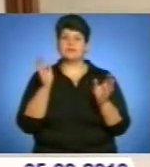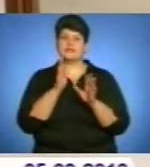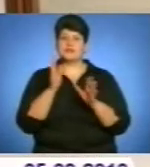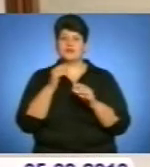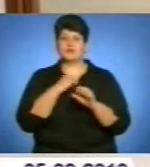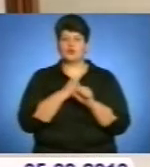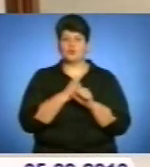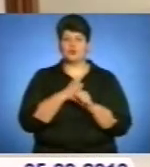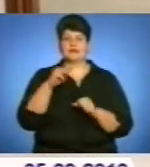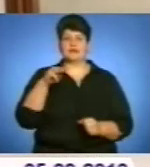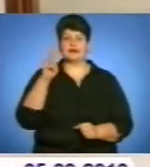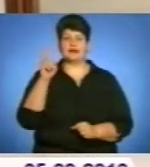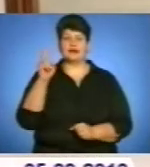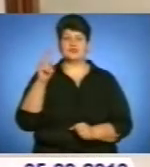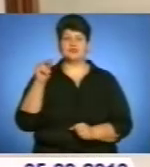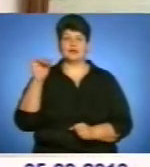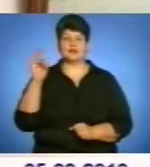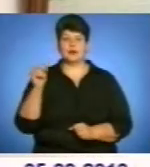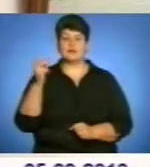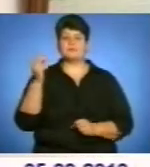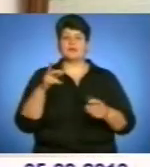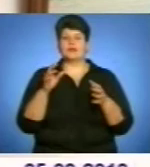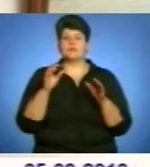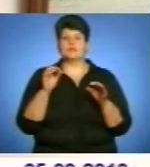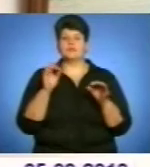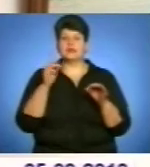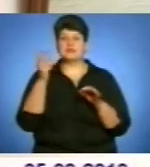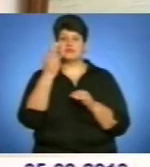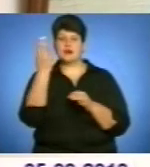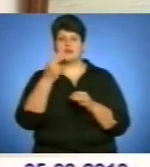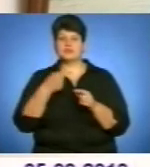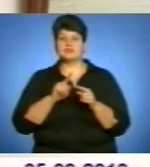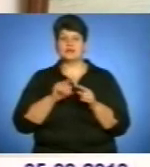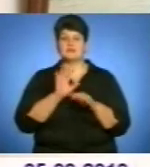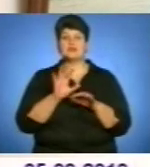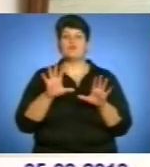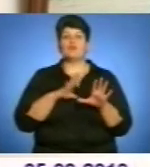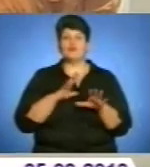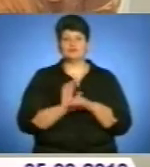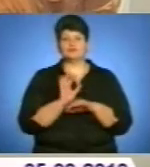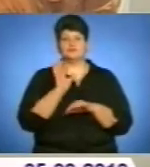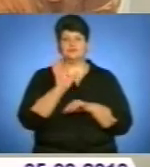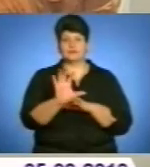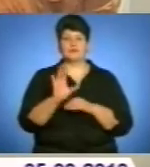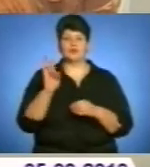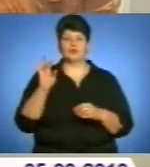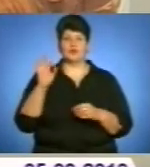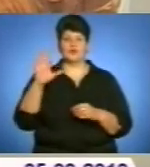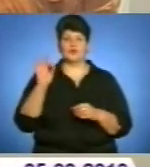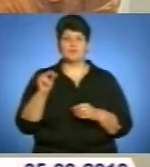Андрія Ткаченка. А саме пейзажі тих місць, де Тарас Шевченко перебував на засланні у Новопочерській фортеці.